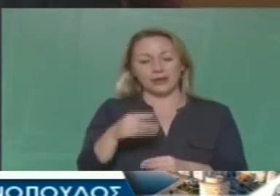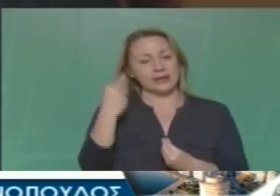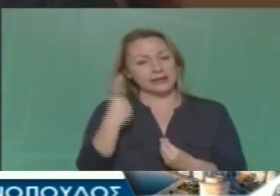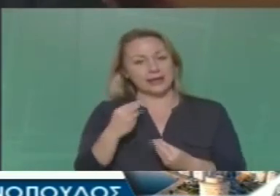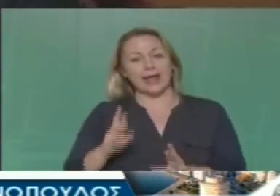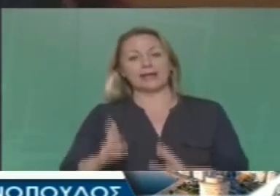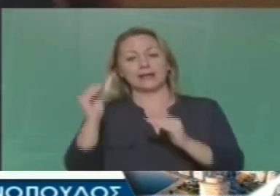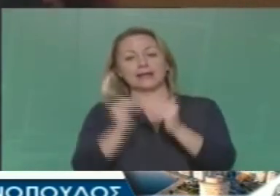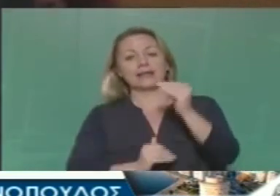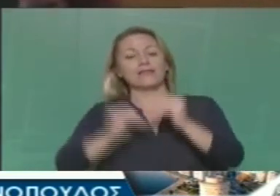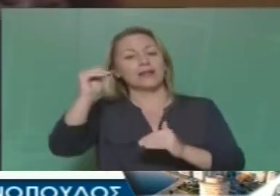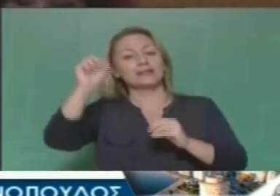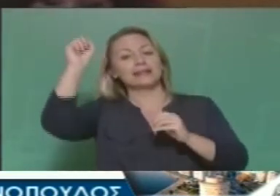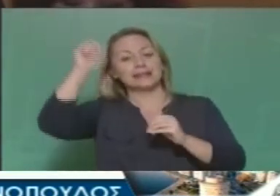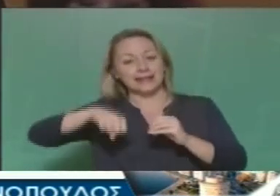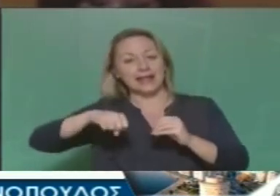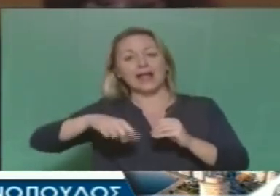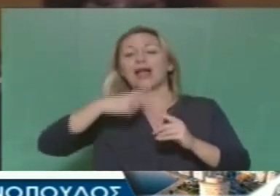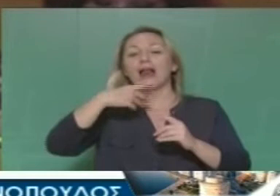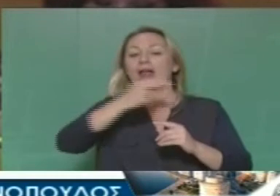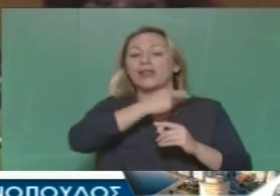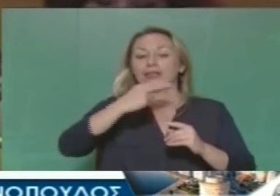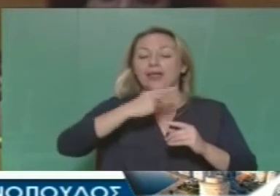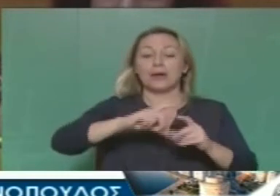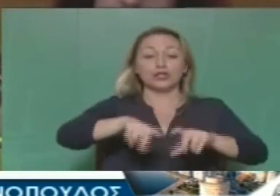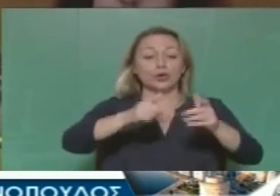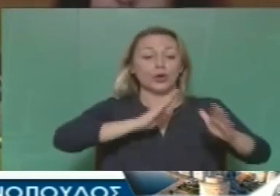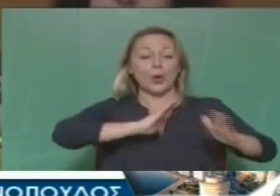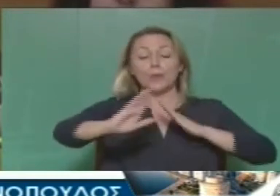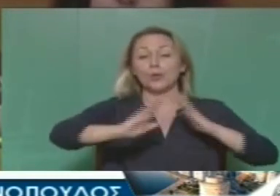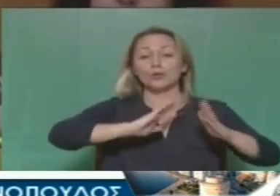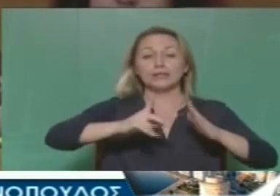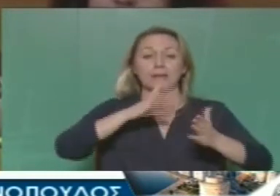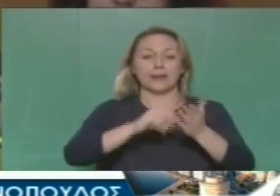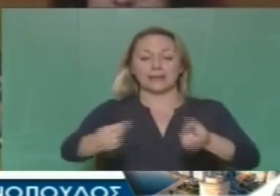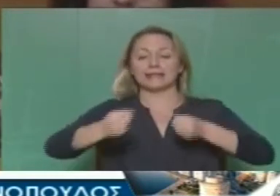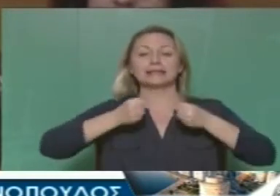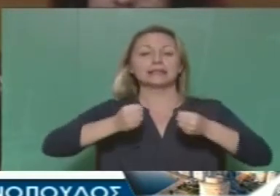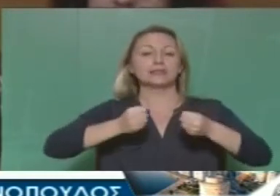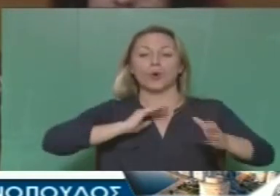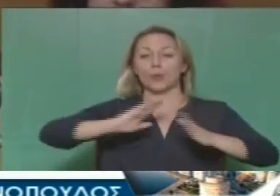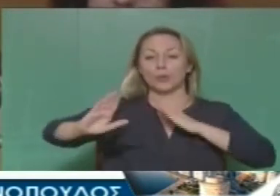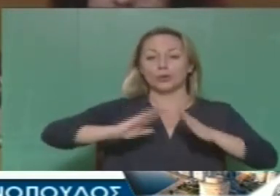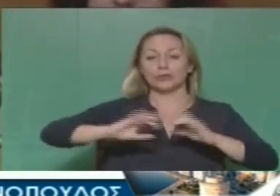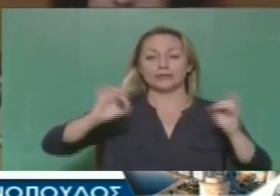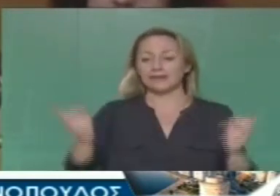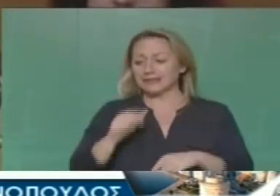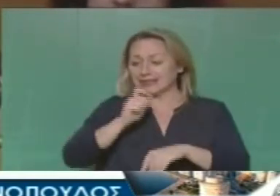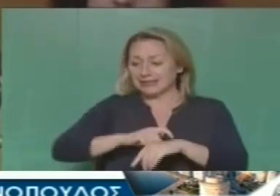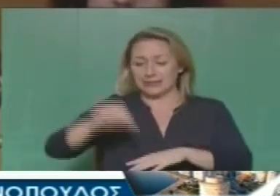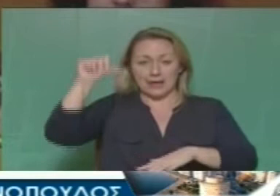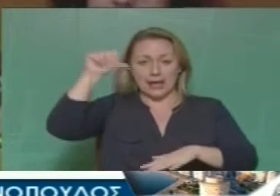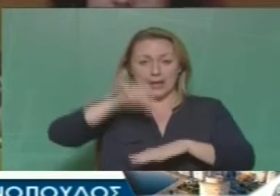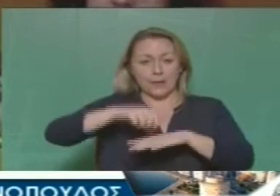αναβάθμιση τι γίνεται όμως με το ζήτημα της προστασίας των σχολείων της αντισυσμικής προστασίας σε μια πόλη η οποία